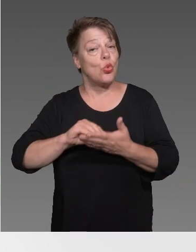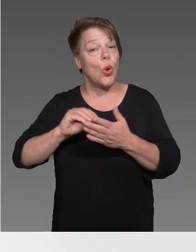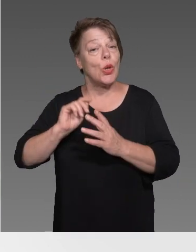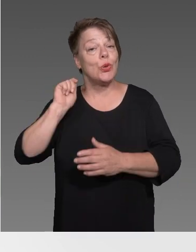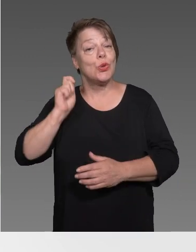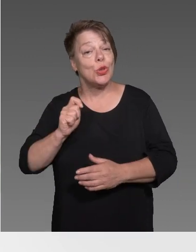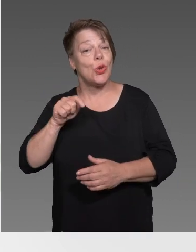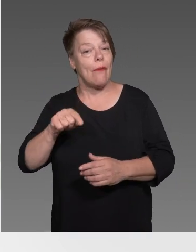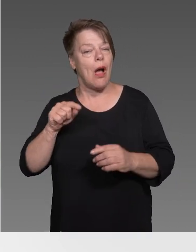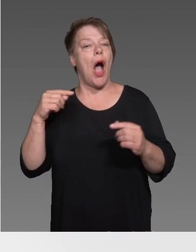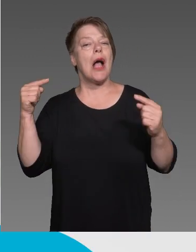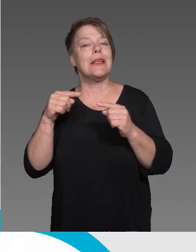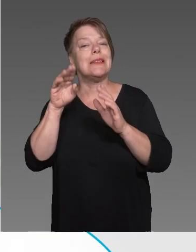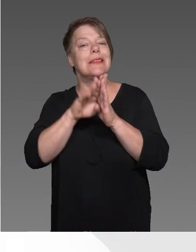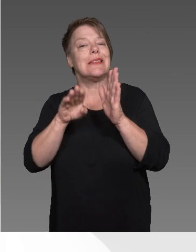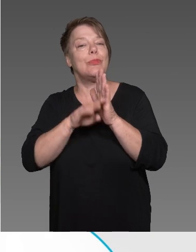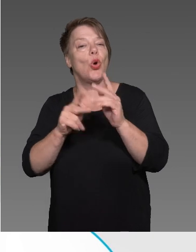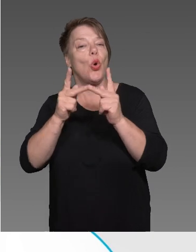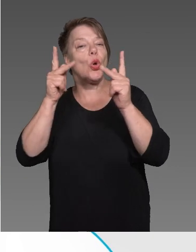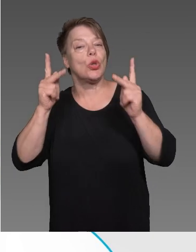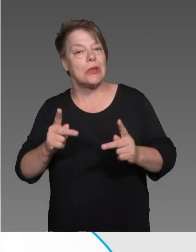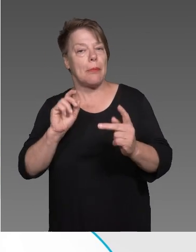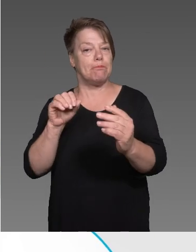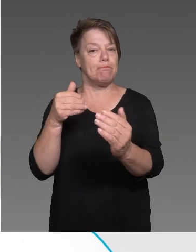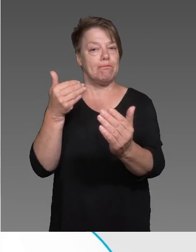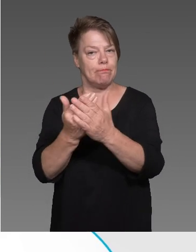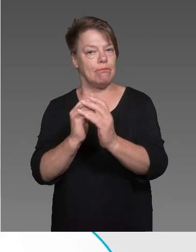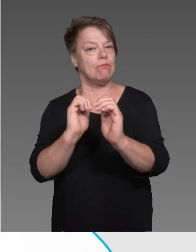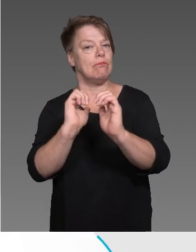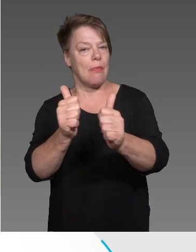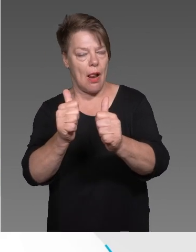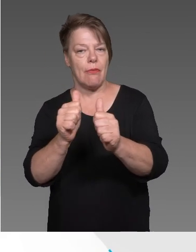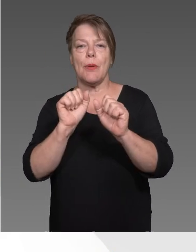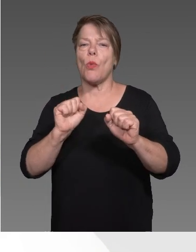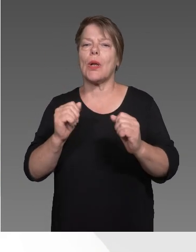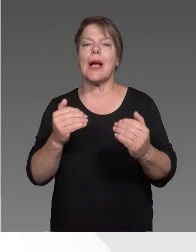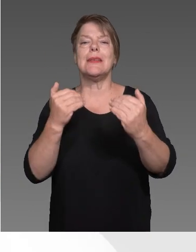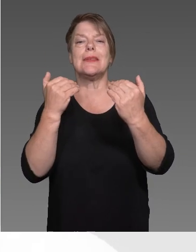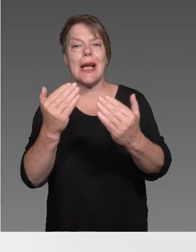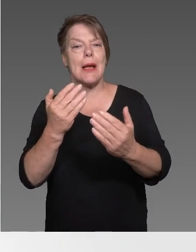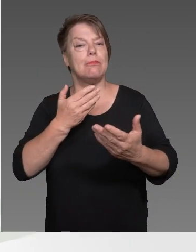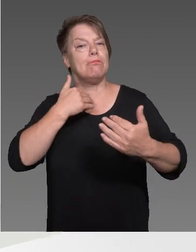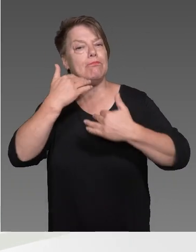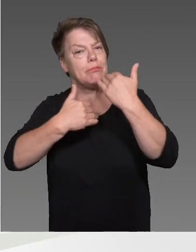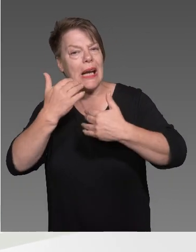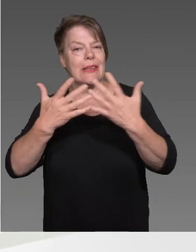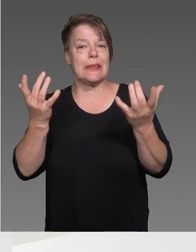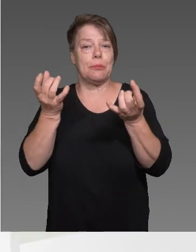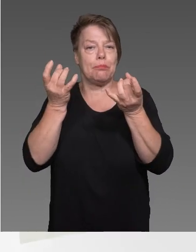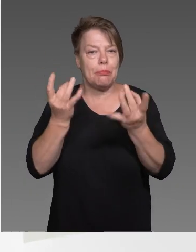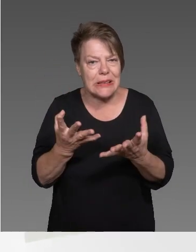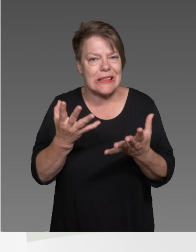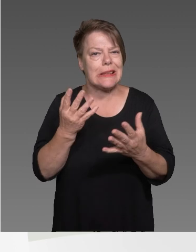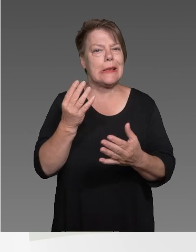Mit einem Antidiskriminierungskonzept hat die Hochschule Düsseldorf Möglichkeiten geschaffen, um Betroffenen zu helfen und ihnen Raum zu geben,